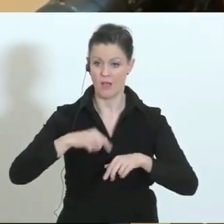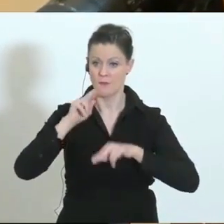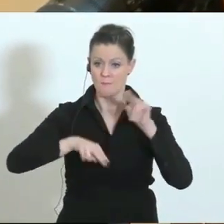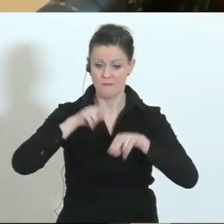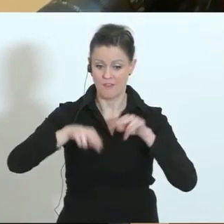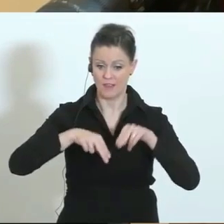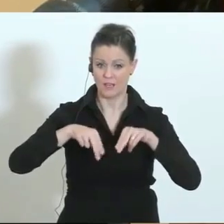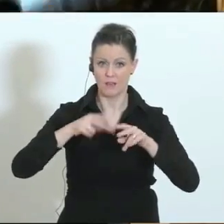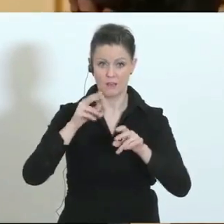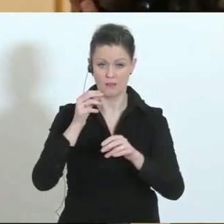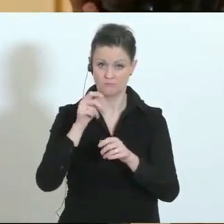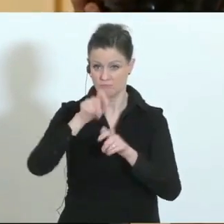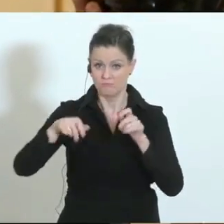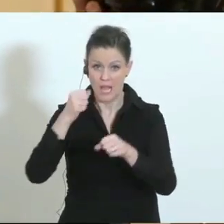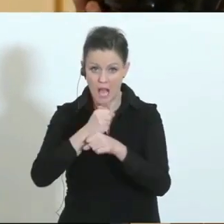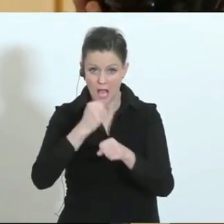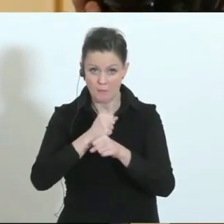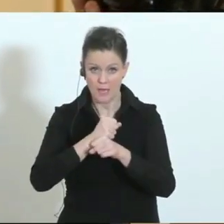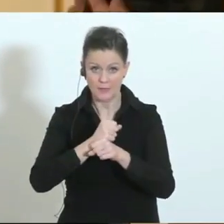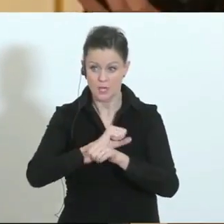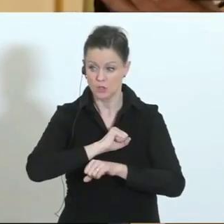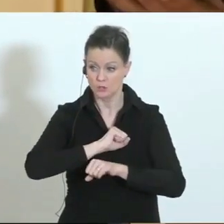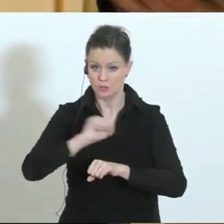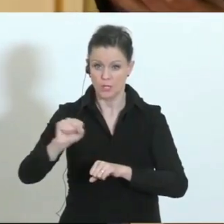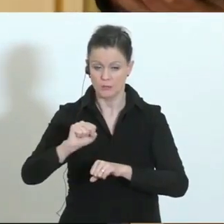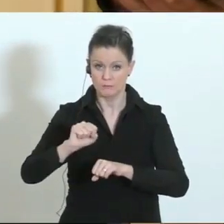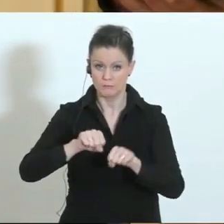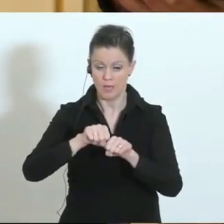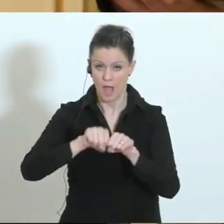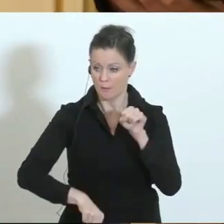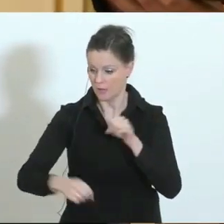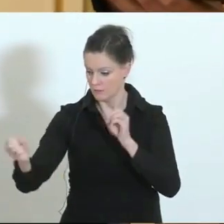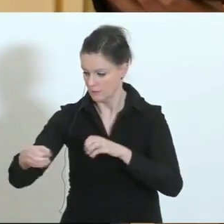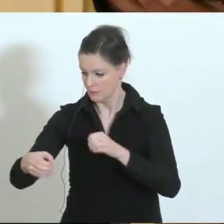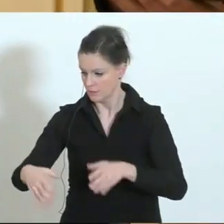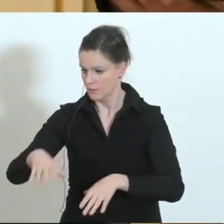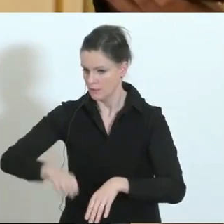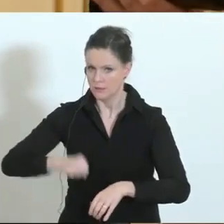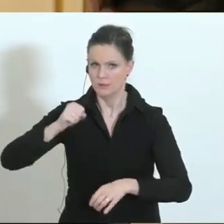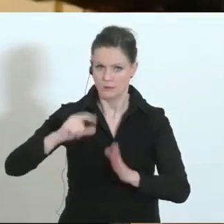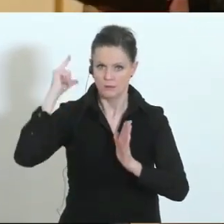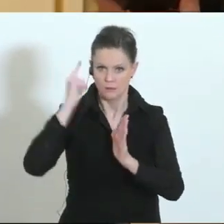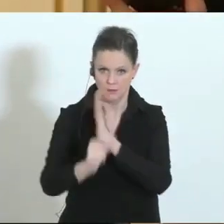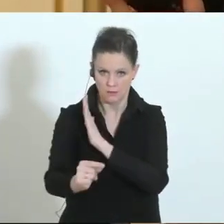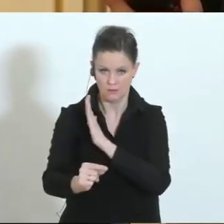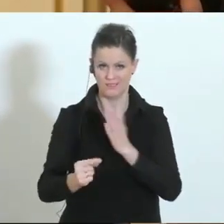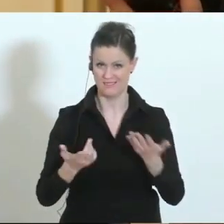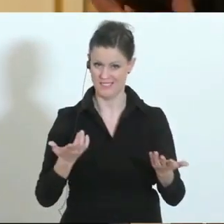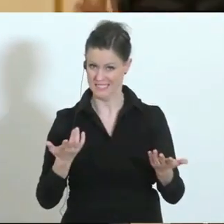die Koffer packen, um in ihre Heimat zurück, um in ihre Heimat zurückzufahren. Also kann das nicht so ein Art